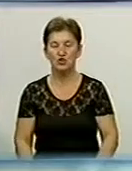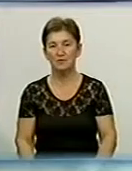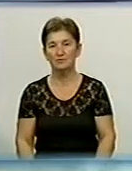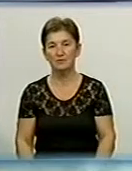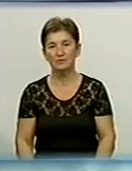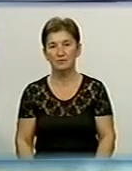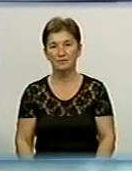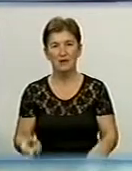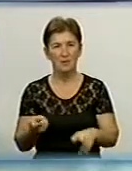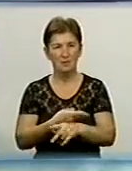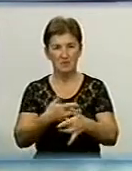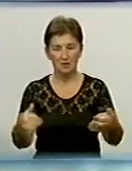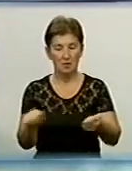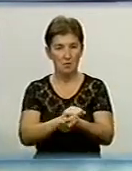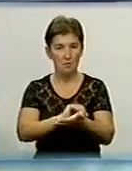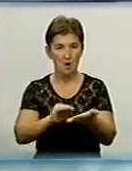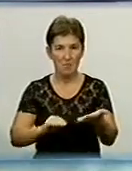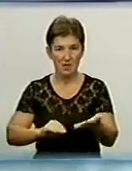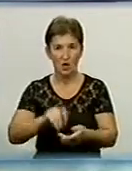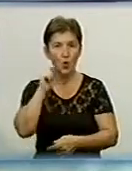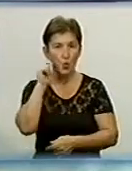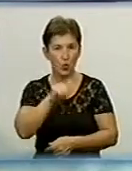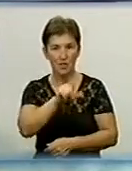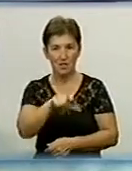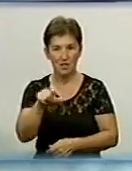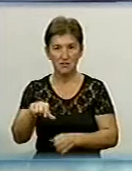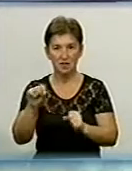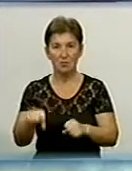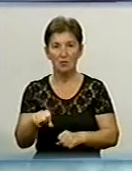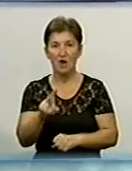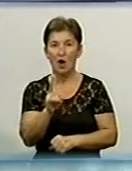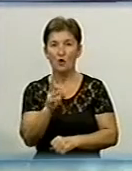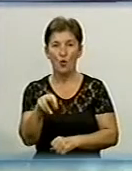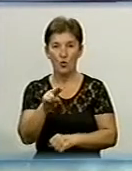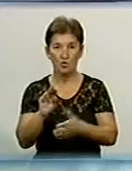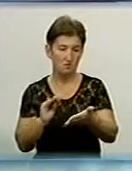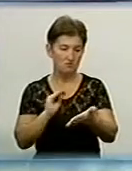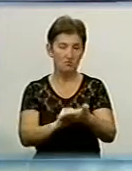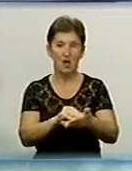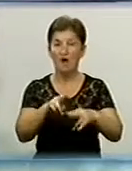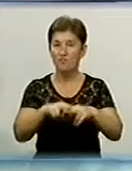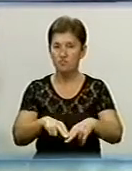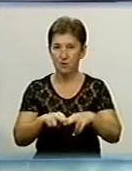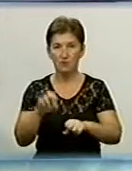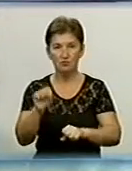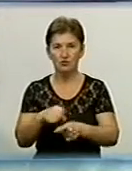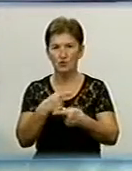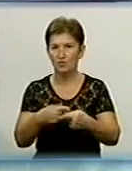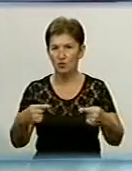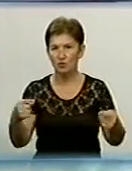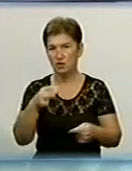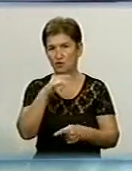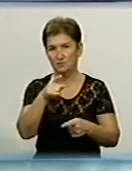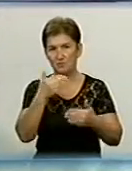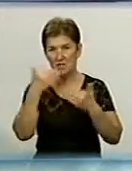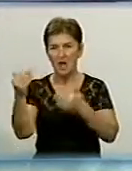Без зайвих паперів відтепер українці можуть вносити ідентифікаційний номер у паспорт. Зробити це можна буде у будь-який час, звернувшись